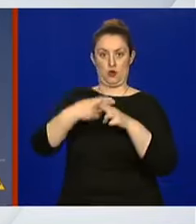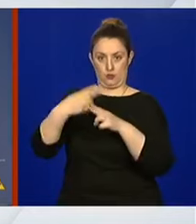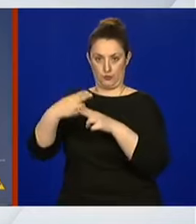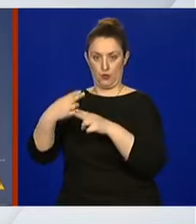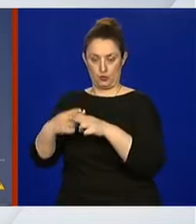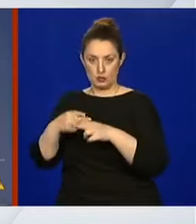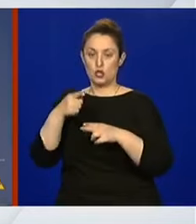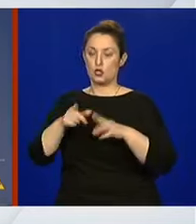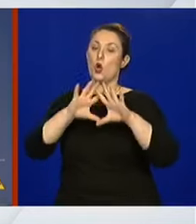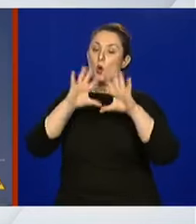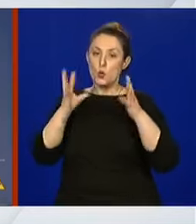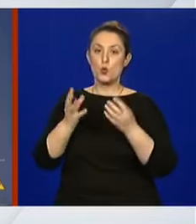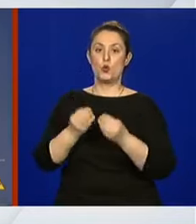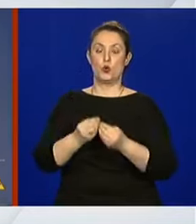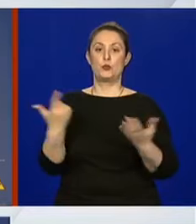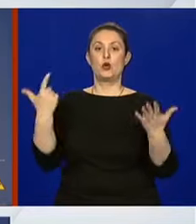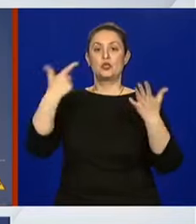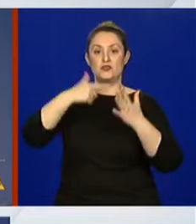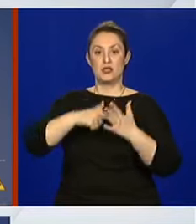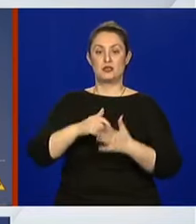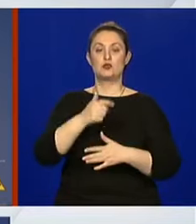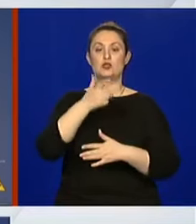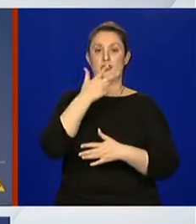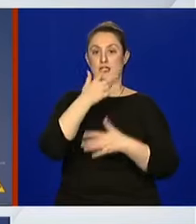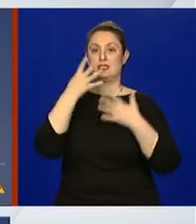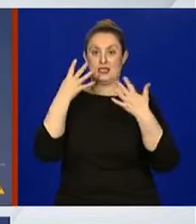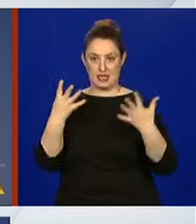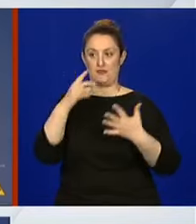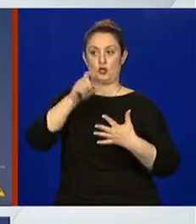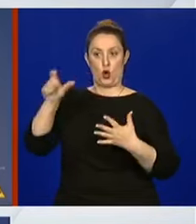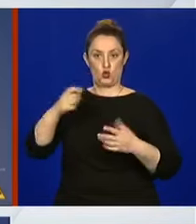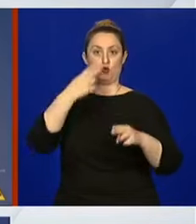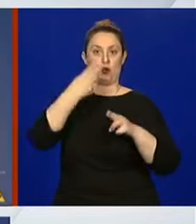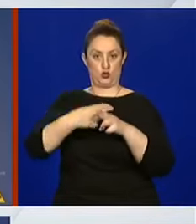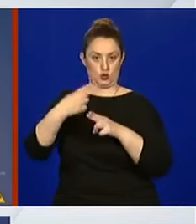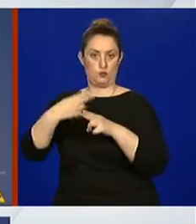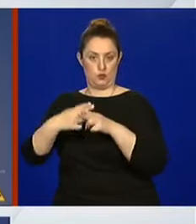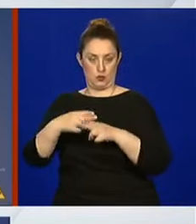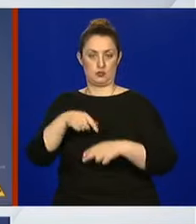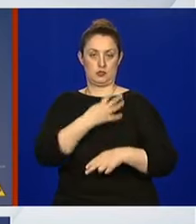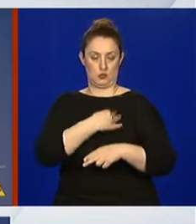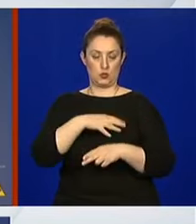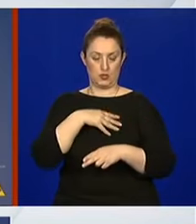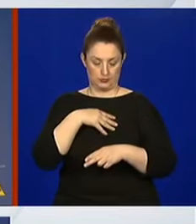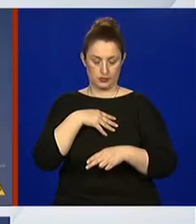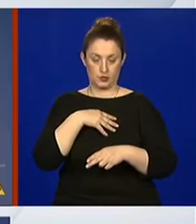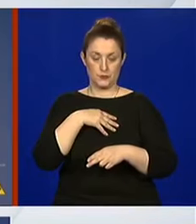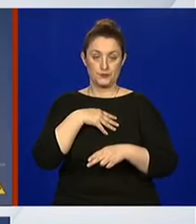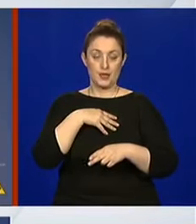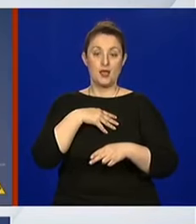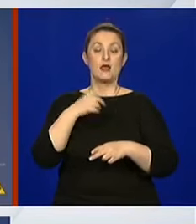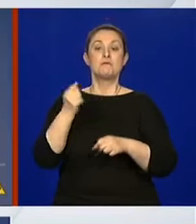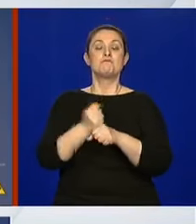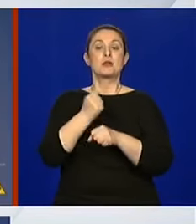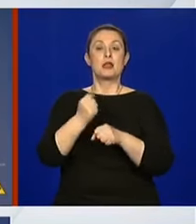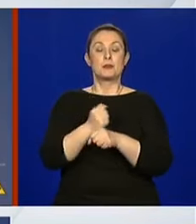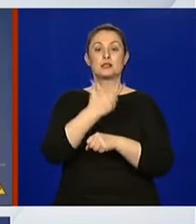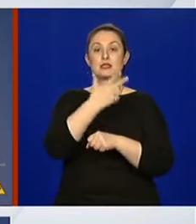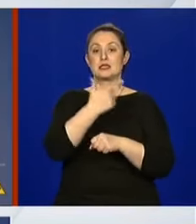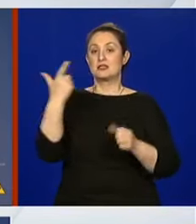što daje ukupan broj od 2039 bolesnika u ovom trenutku u Republici Hrvatskoj. Učinjeno je 32